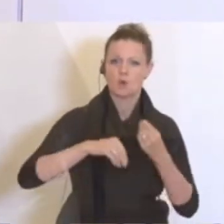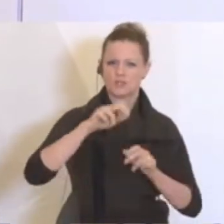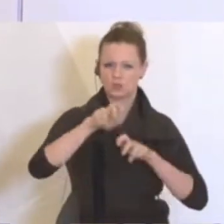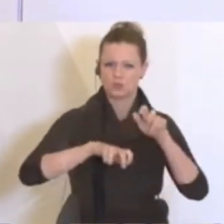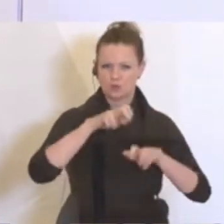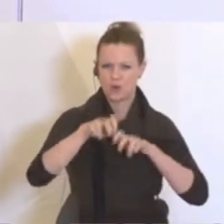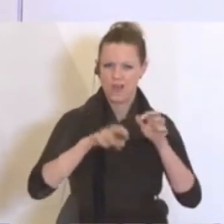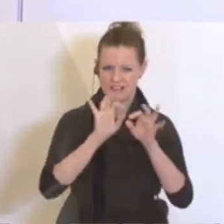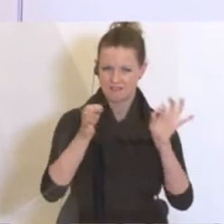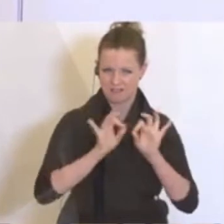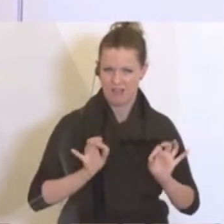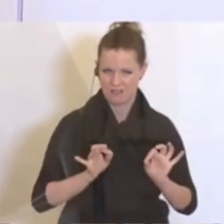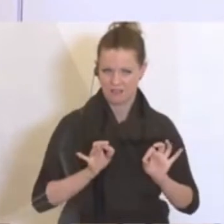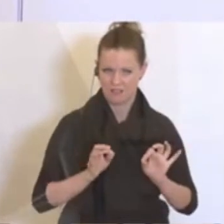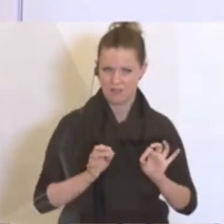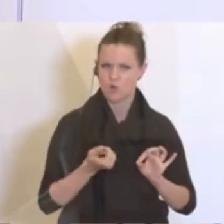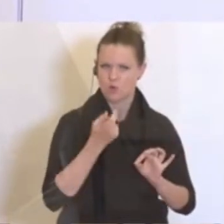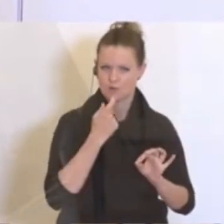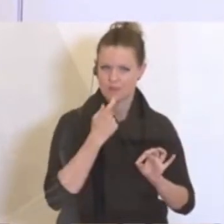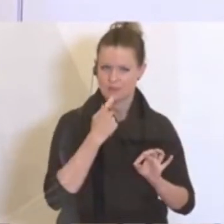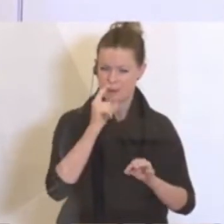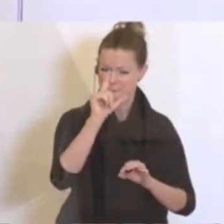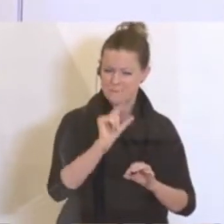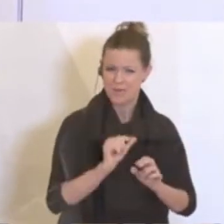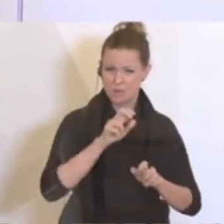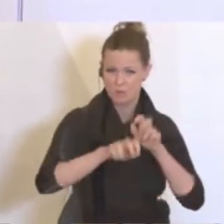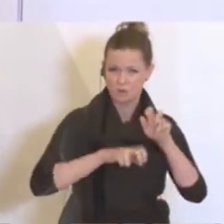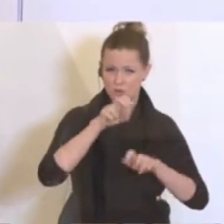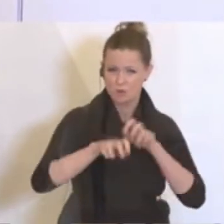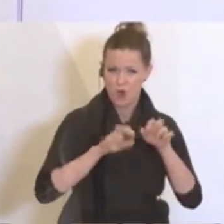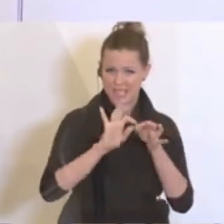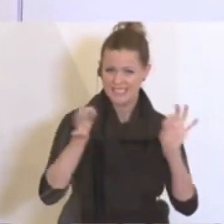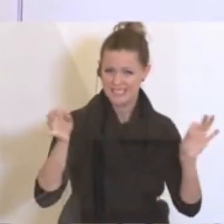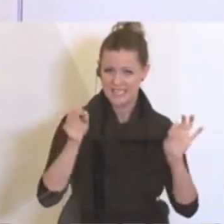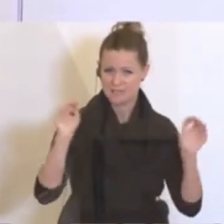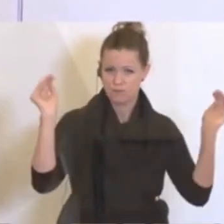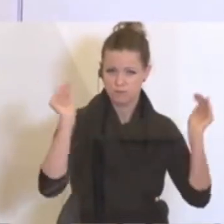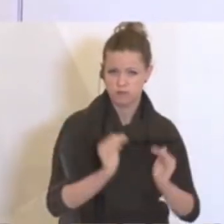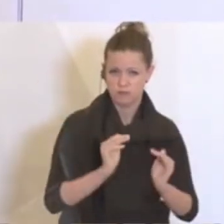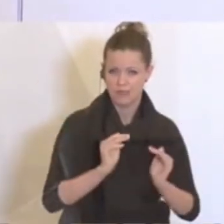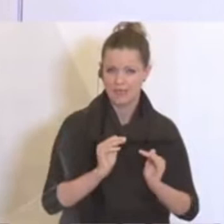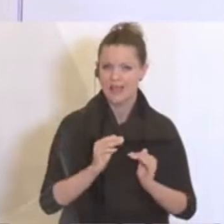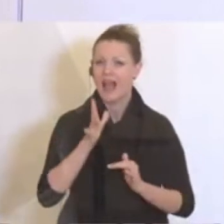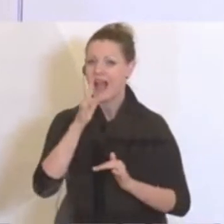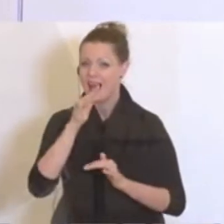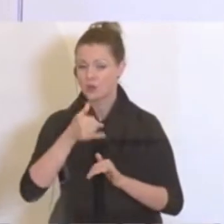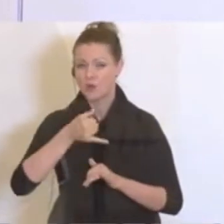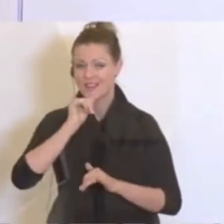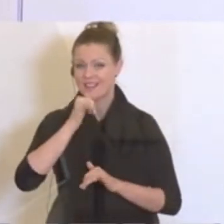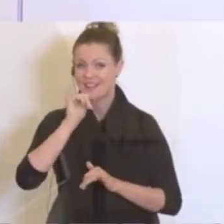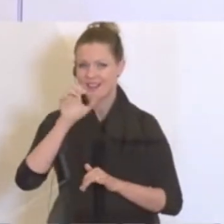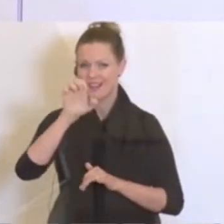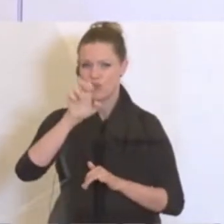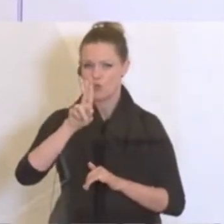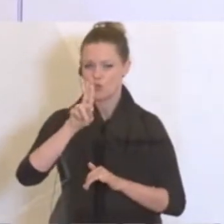Konsumation, wo es möglich ist, auf einen Minimumsteuersatz senken. Für alkoholische Getränke ist das ja aufgrund von